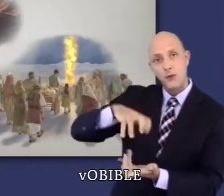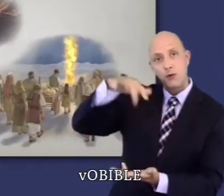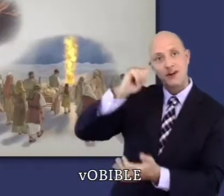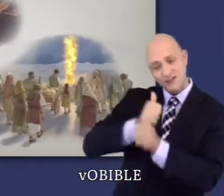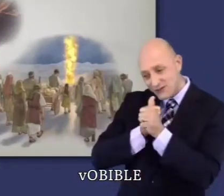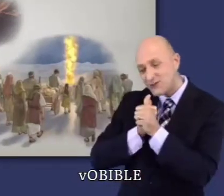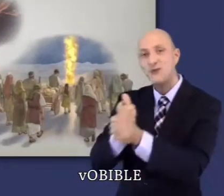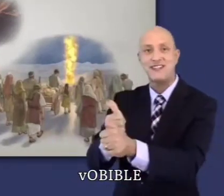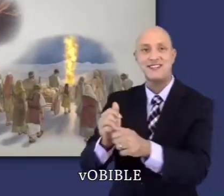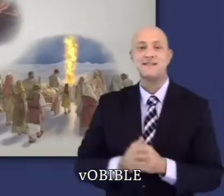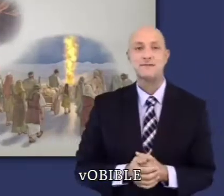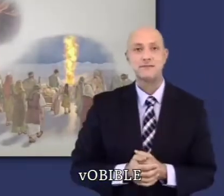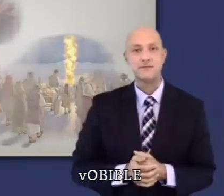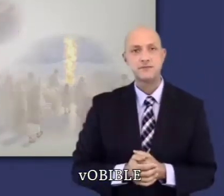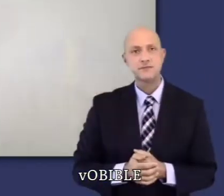liberté.